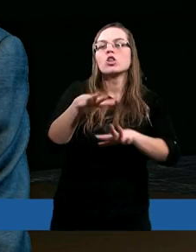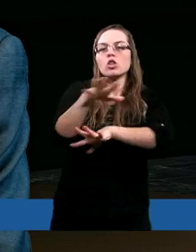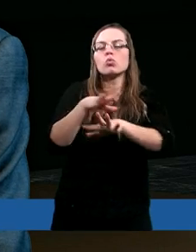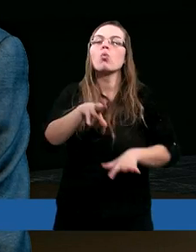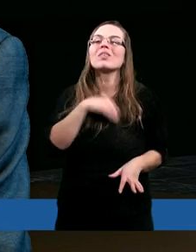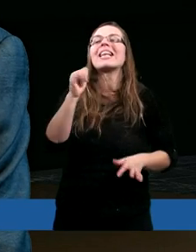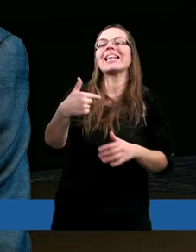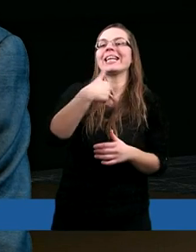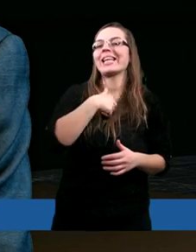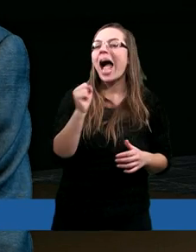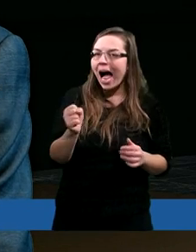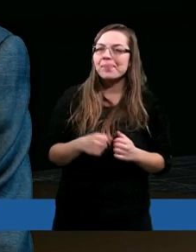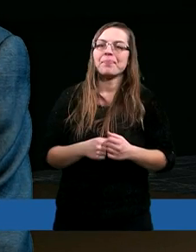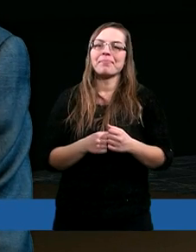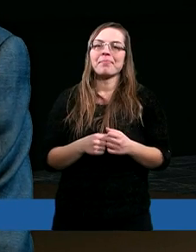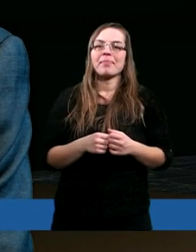Święty i ja.